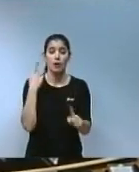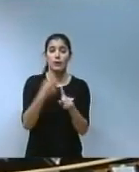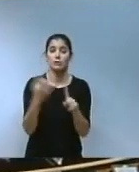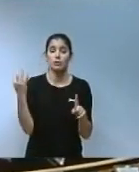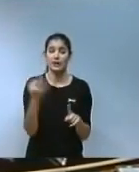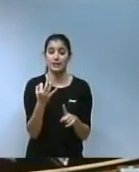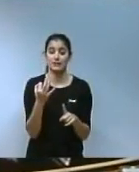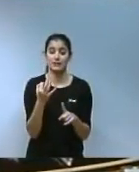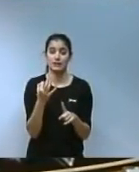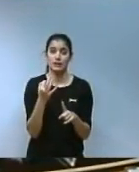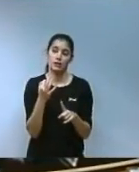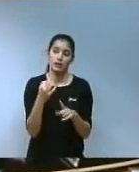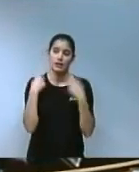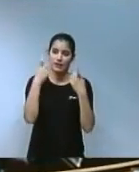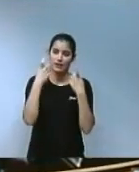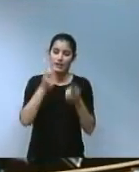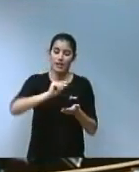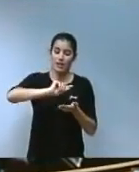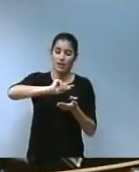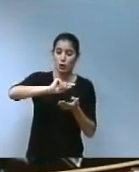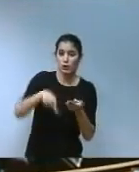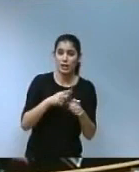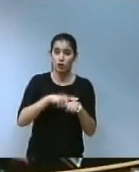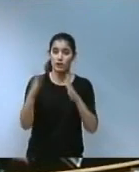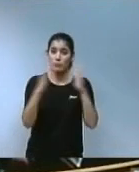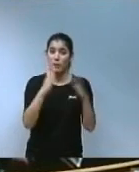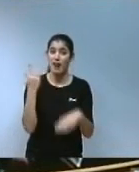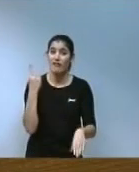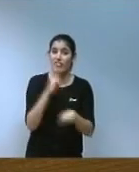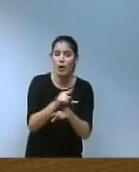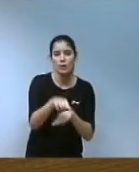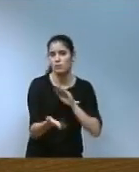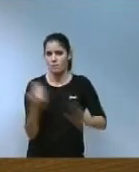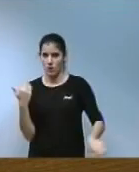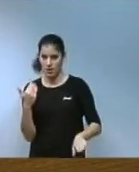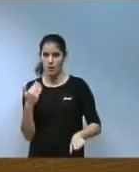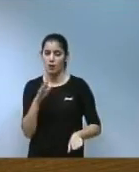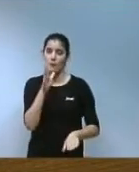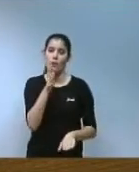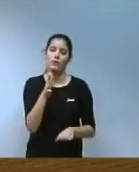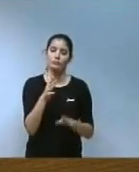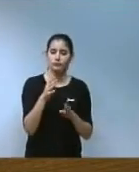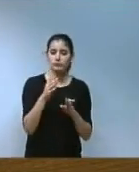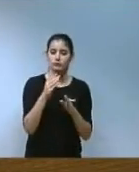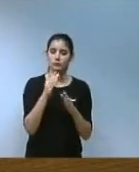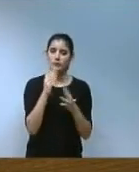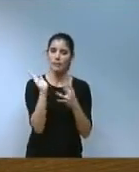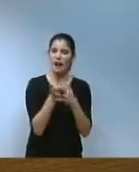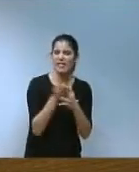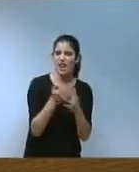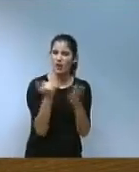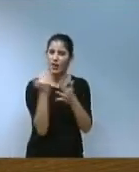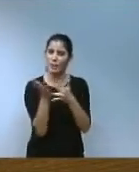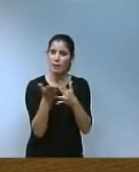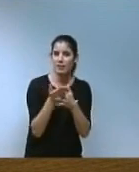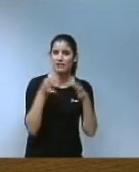contra el frau en els contractes temporals, l'abús de la contractació a temps parcial, la desigualtat de salaris, especialment